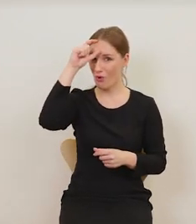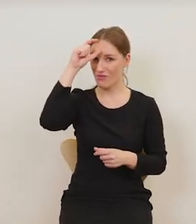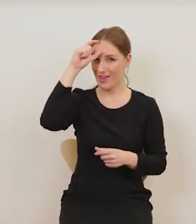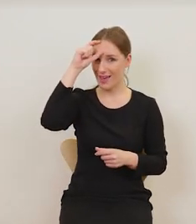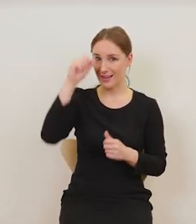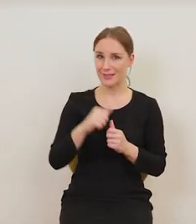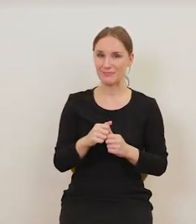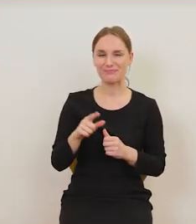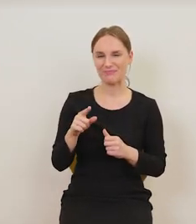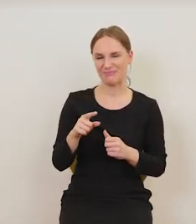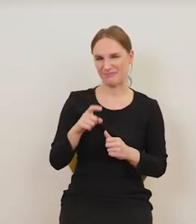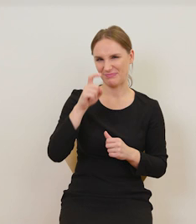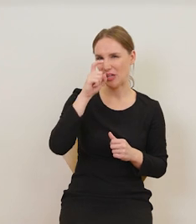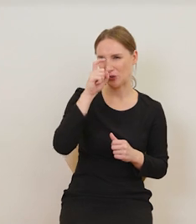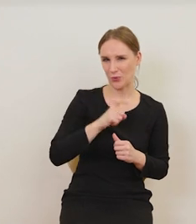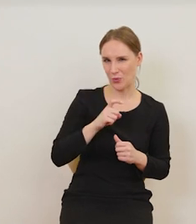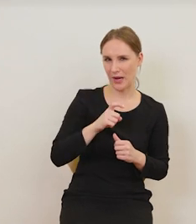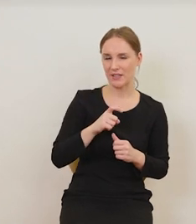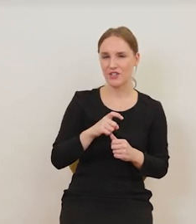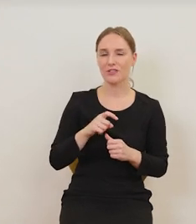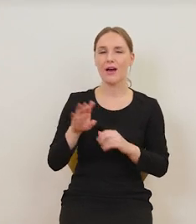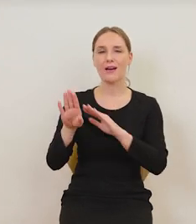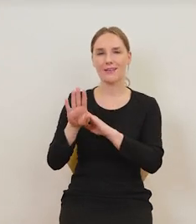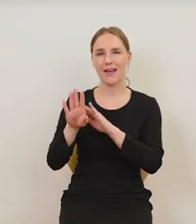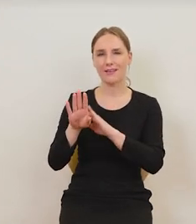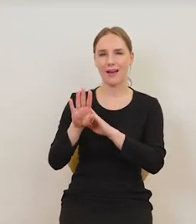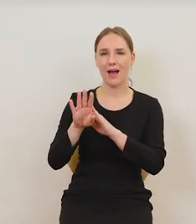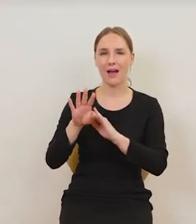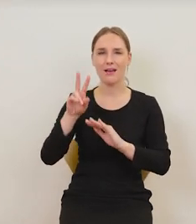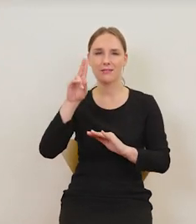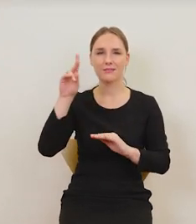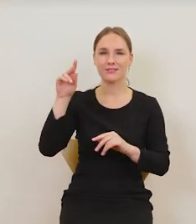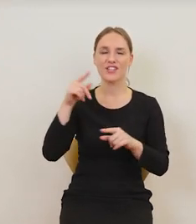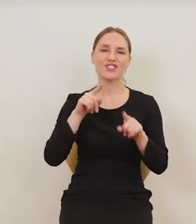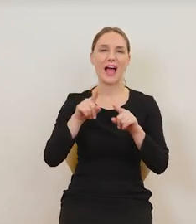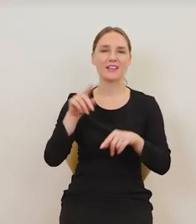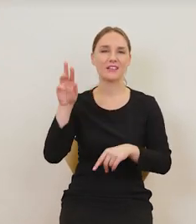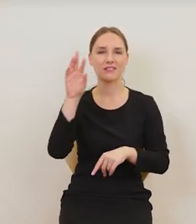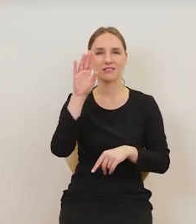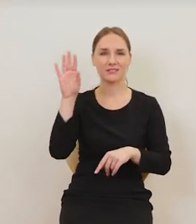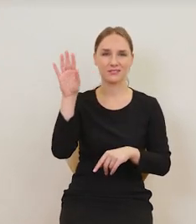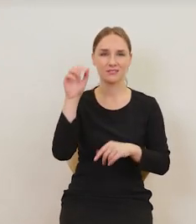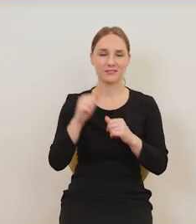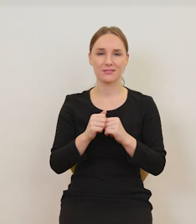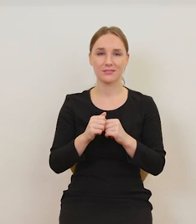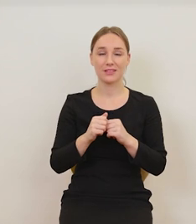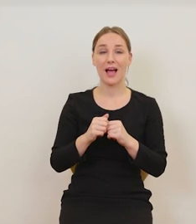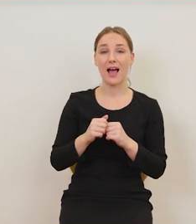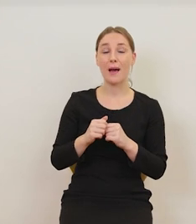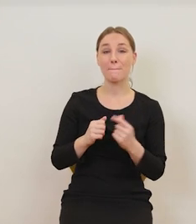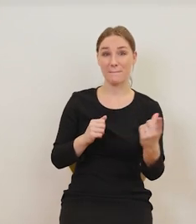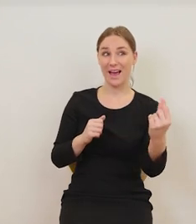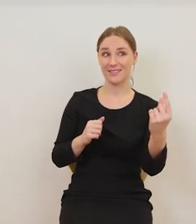widać, że ma złe intencje i jeszcze ręką pokazuje, daje znaki swojemu partnerowi,